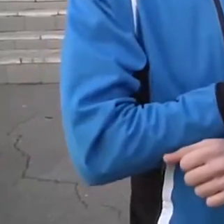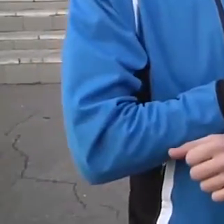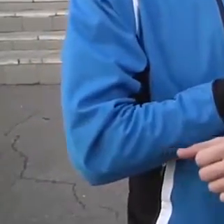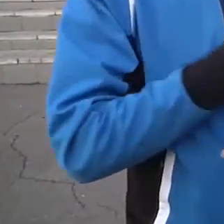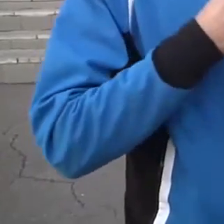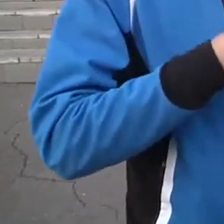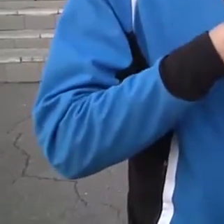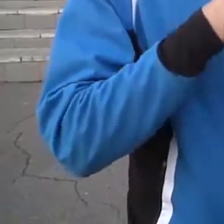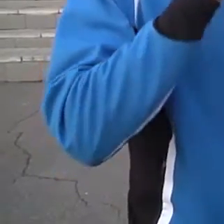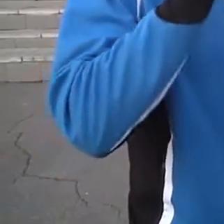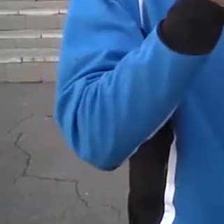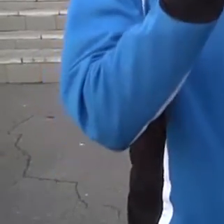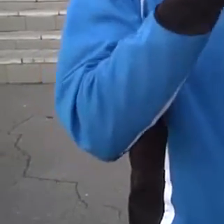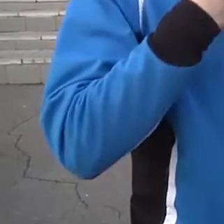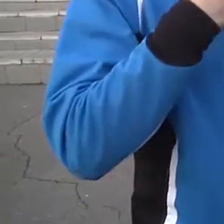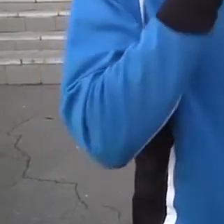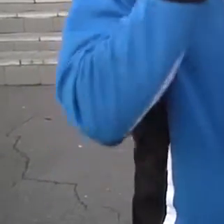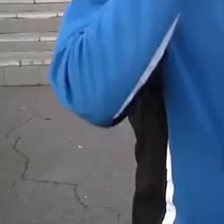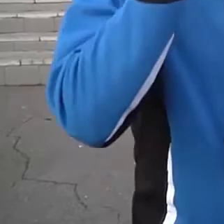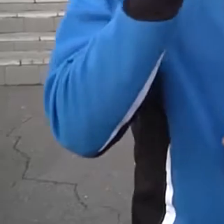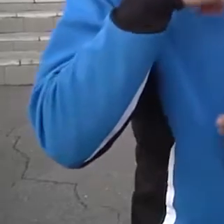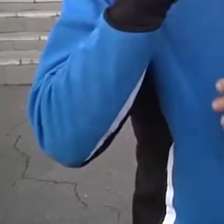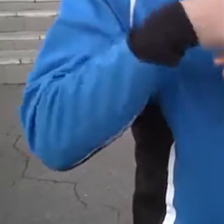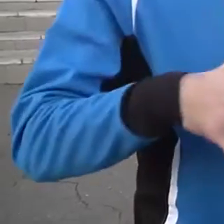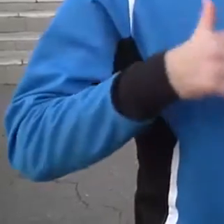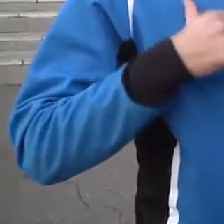тренеру, вчителю, що навчили.